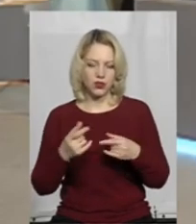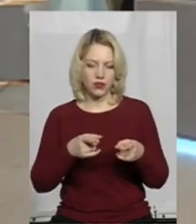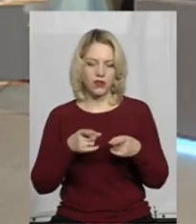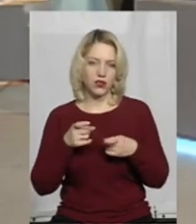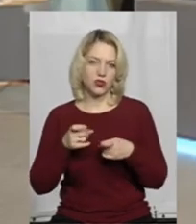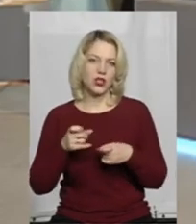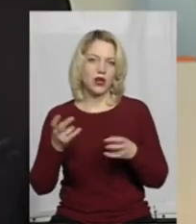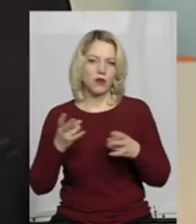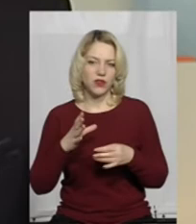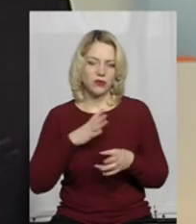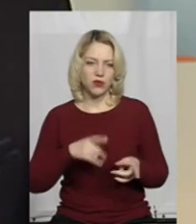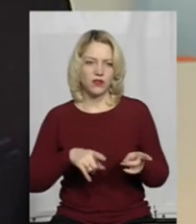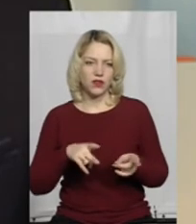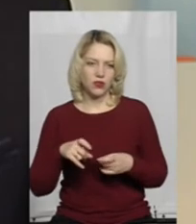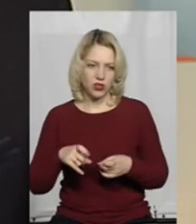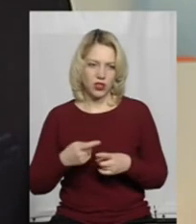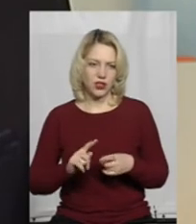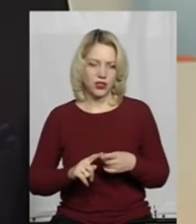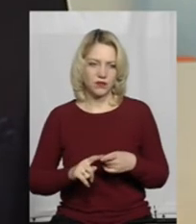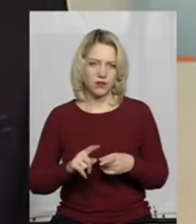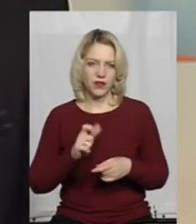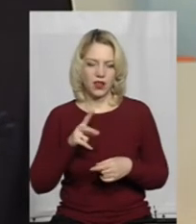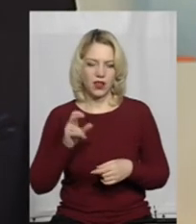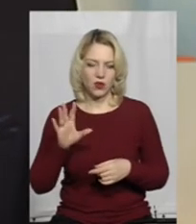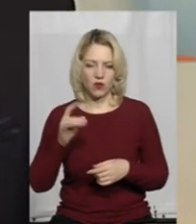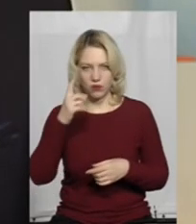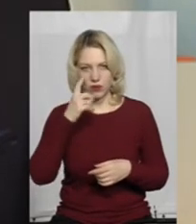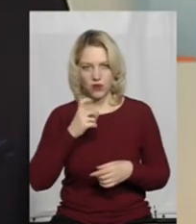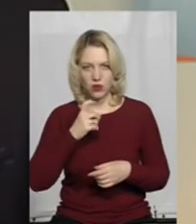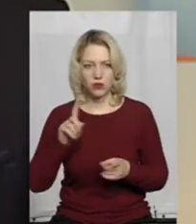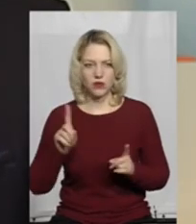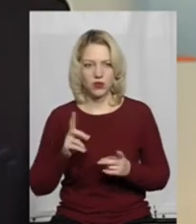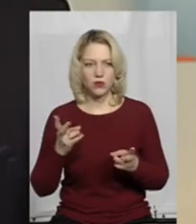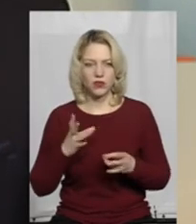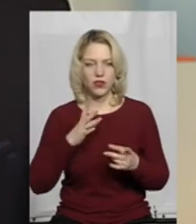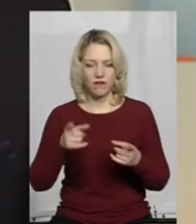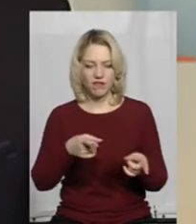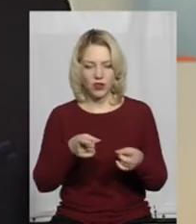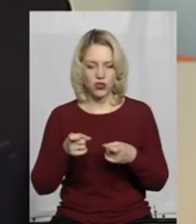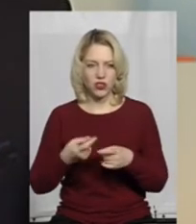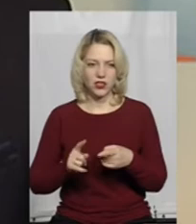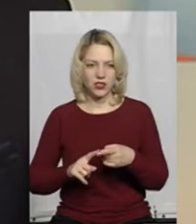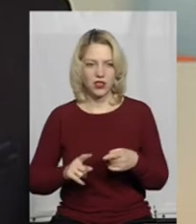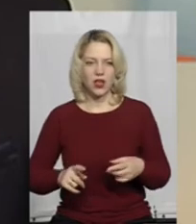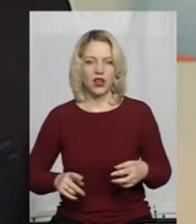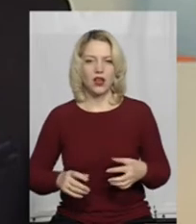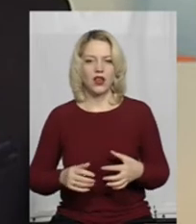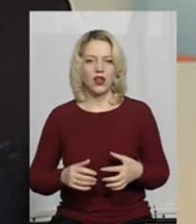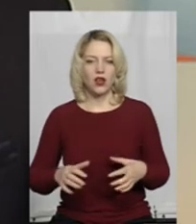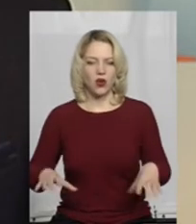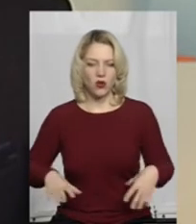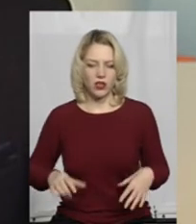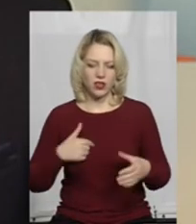Сьогодні мали вилучати, так як мені Дуранков повідомив, що мають вилучати, що терміново потрібно знайти людей. Я